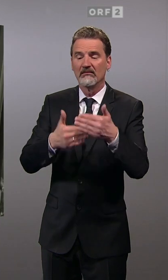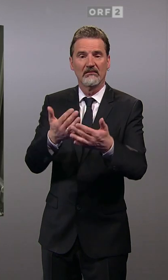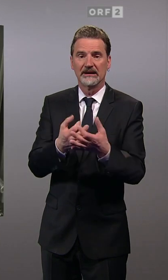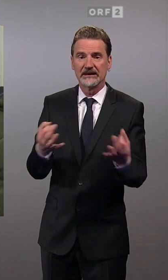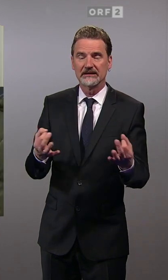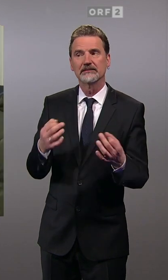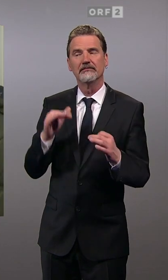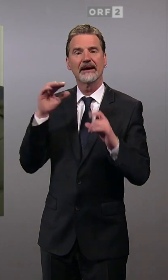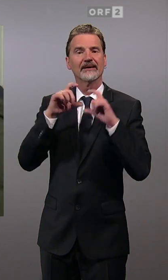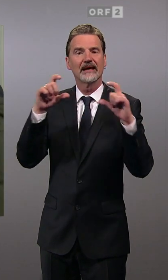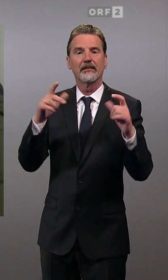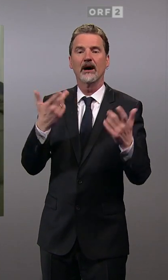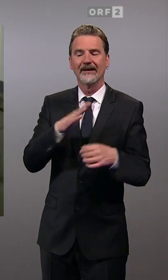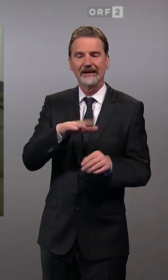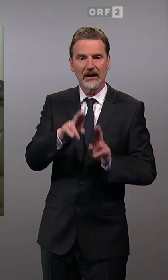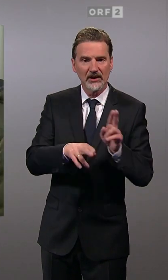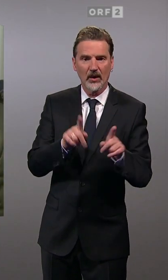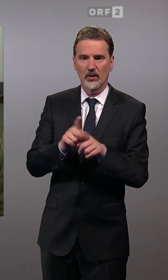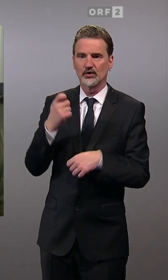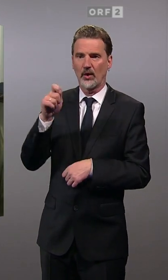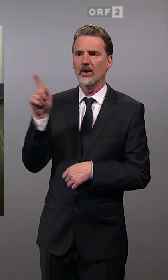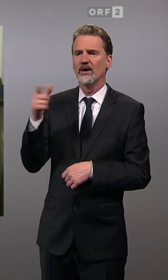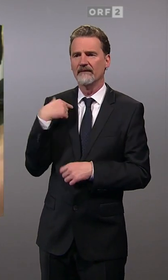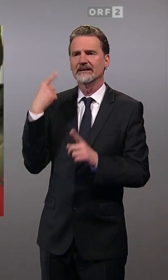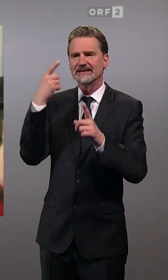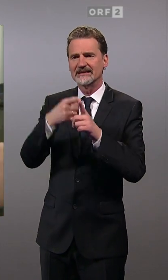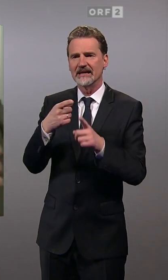und Teuerung. Super, wir schauen schon, dass der Spritpreis wieder hochkommt.